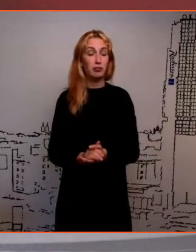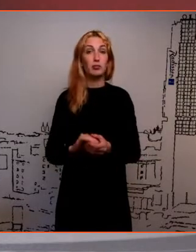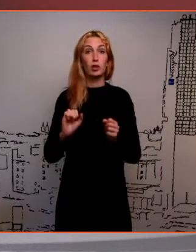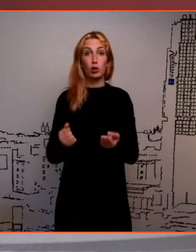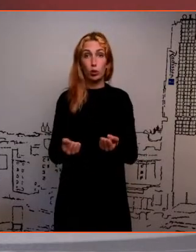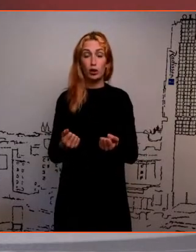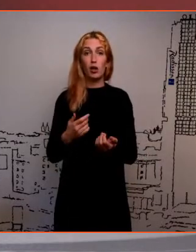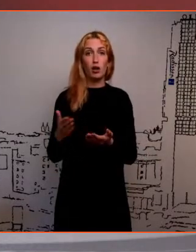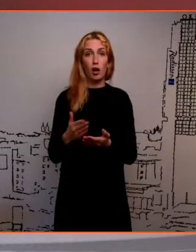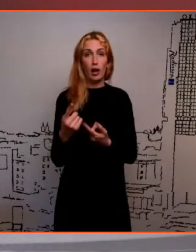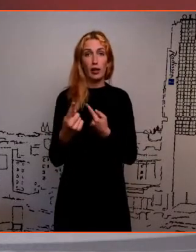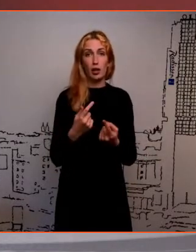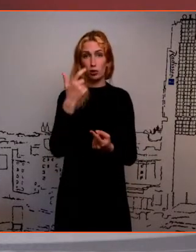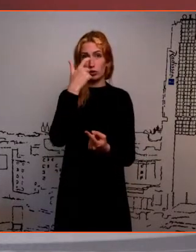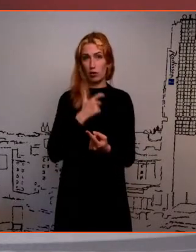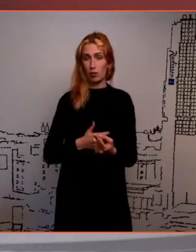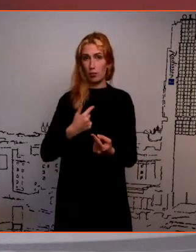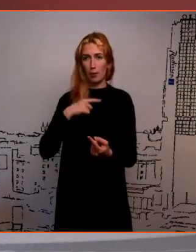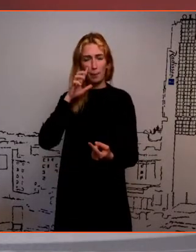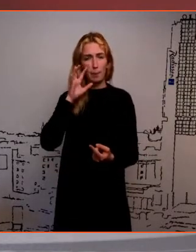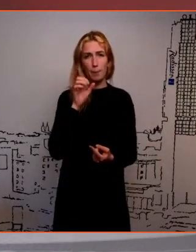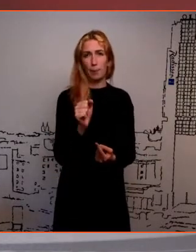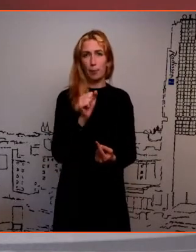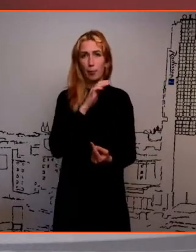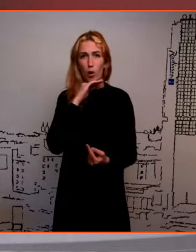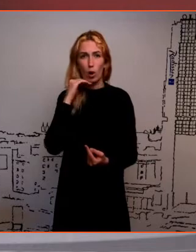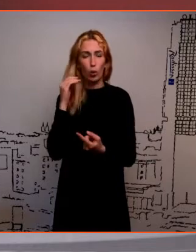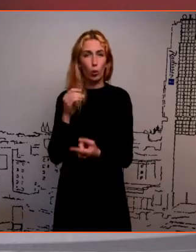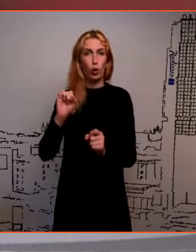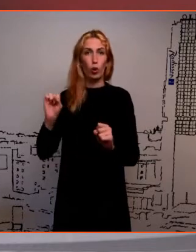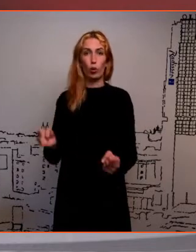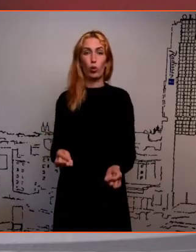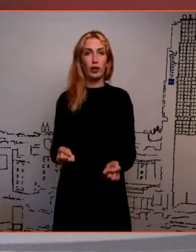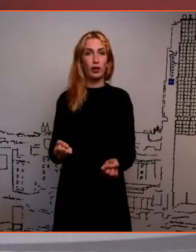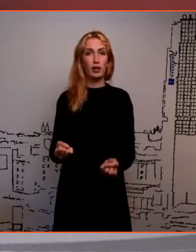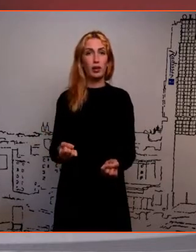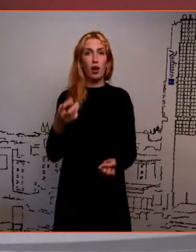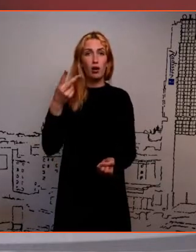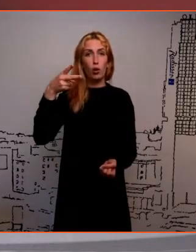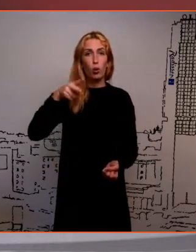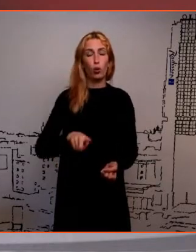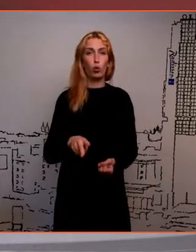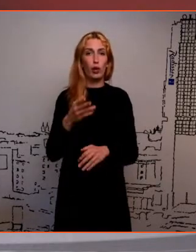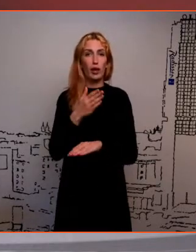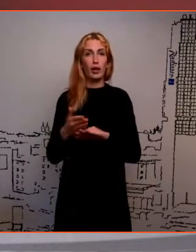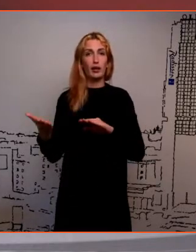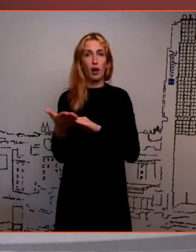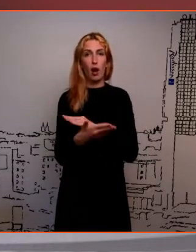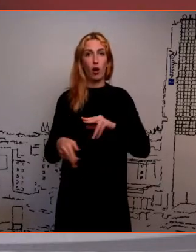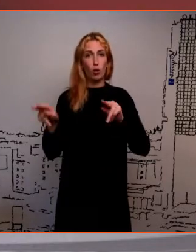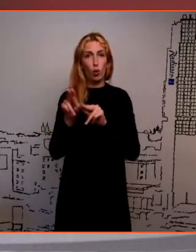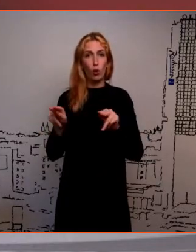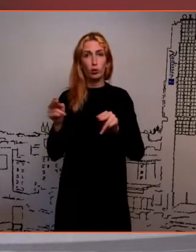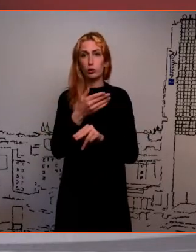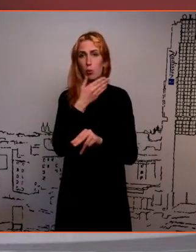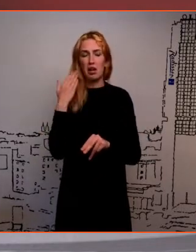nõustajana olen näinud, et kui ei ole sellist kahekuulist erialakoolitust, et siis mina ei